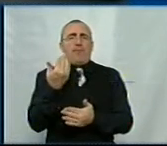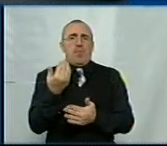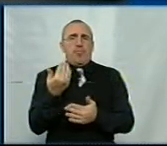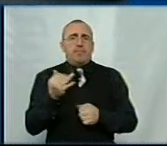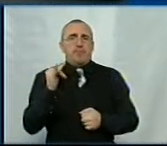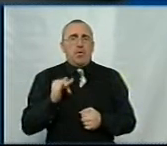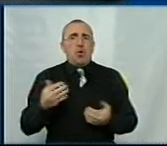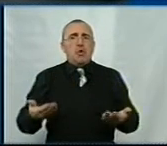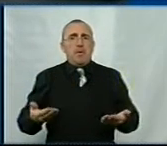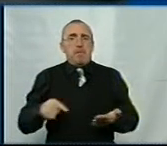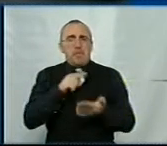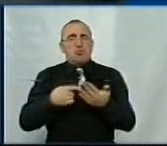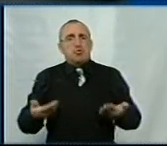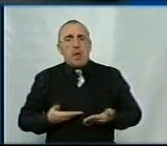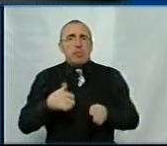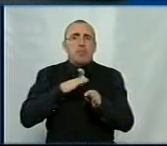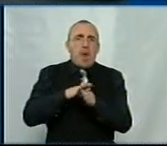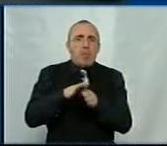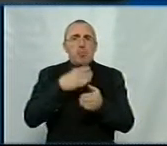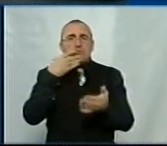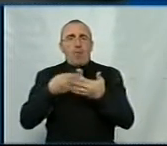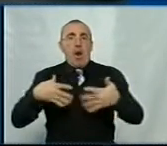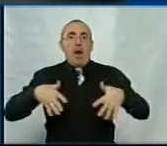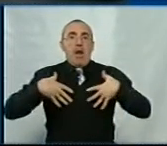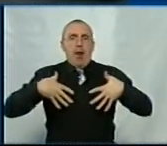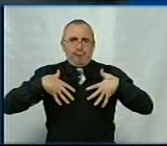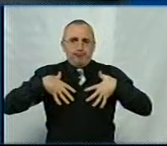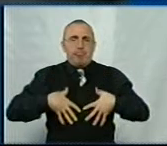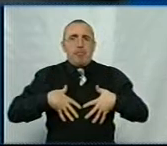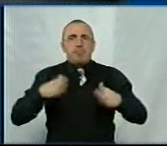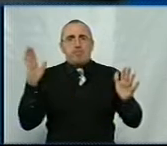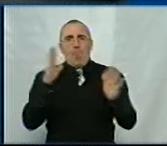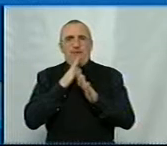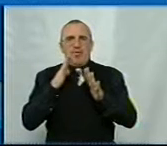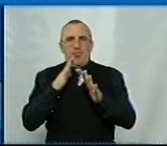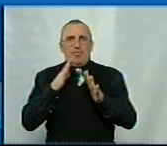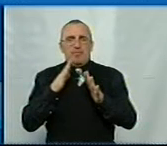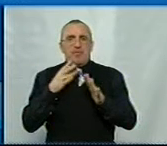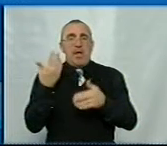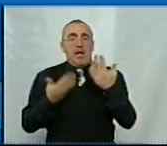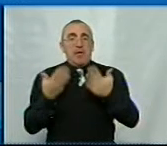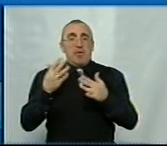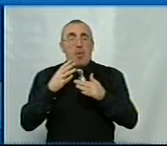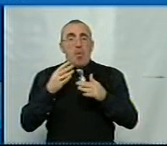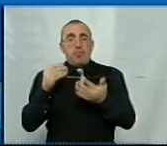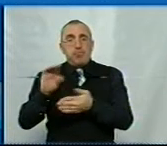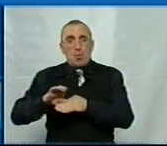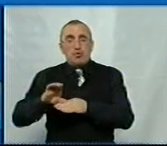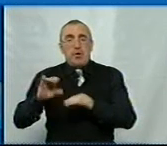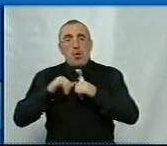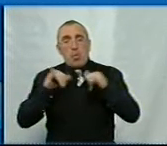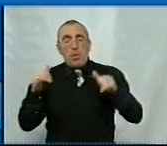жило і наповнювало свої легені на повну потужність повітрям. Якщо ми говоримо про бюджет розвитку і про 300